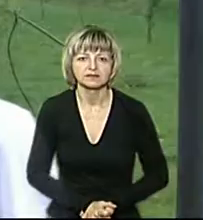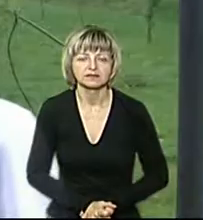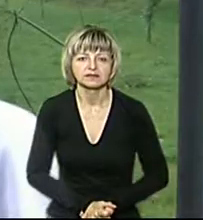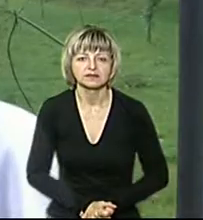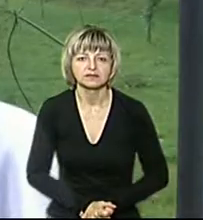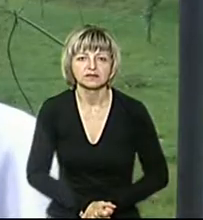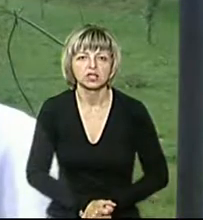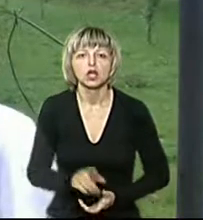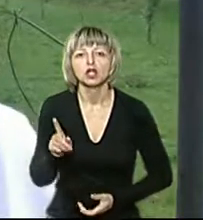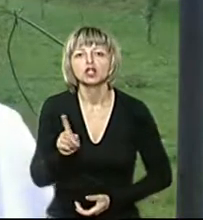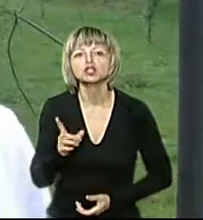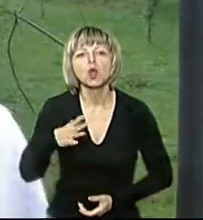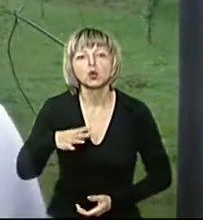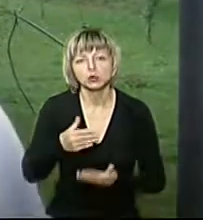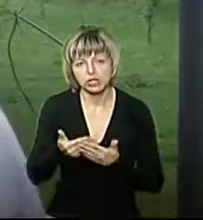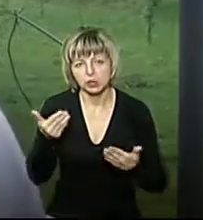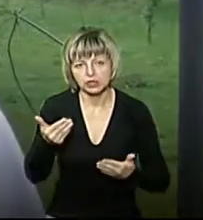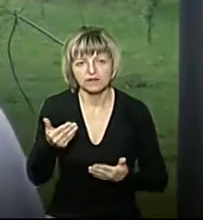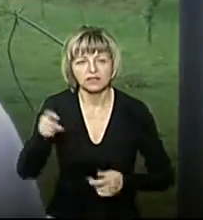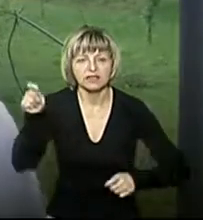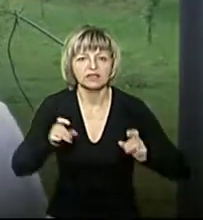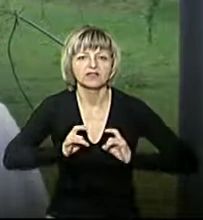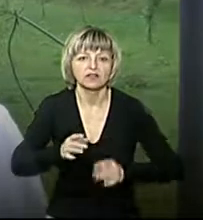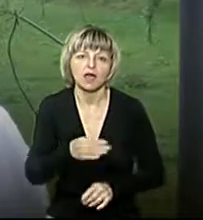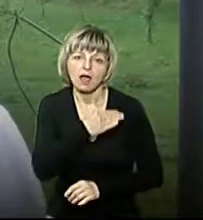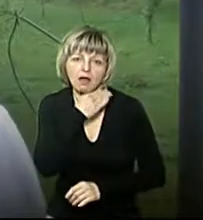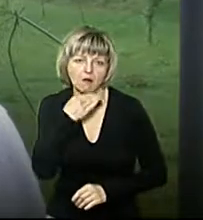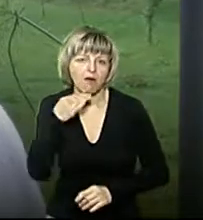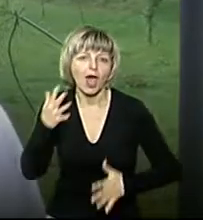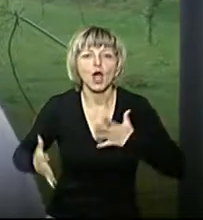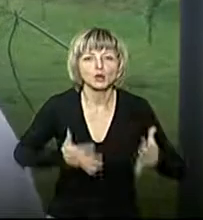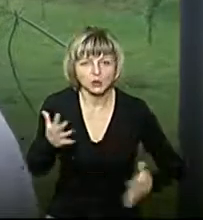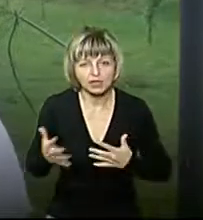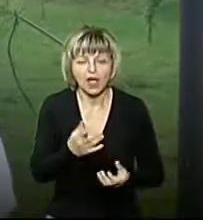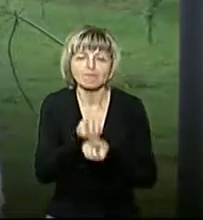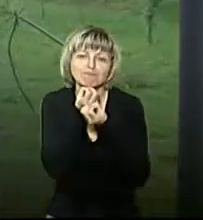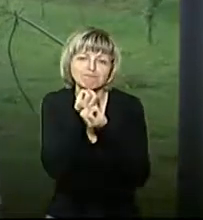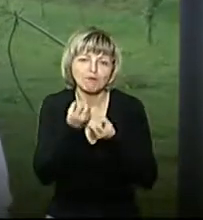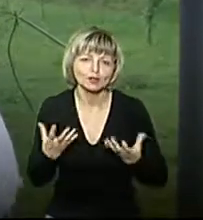Що очікуєте від фестивалю? Багато драйву, позитиву,